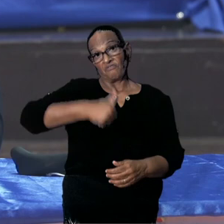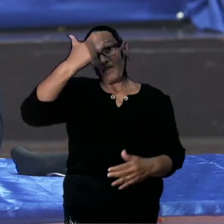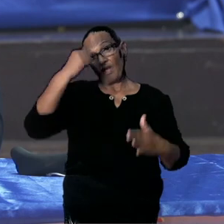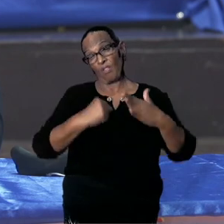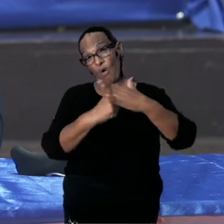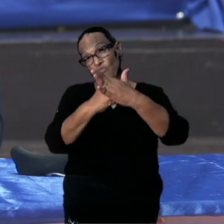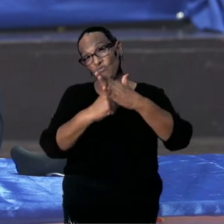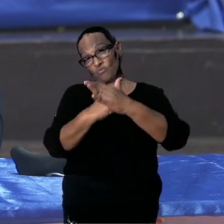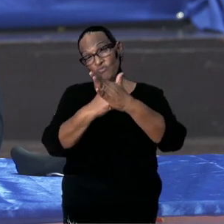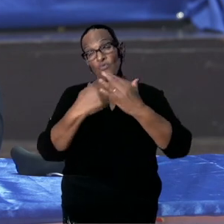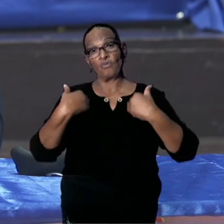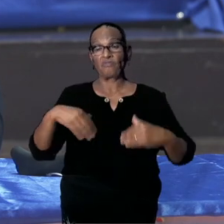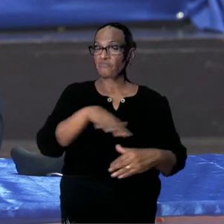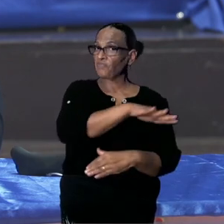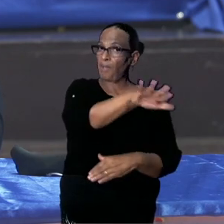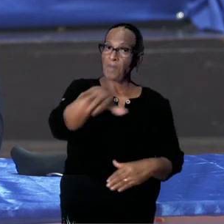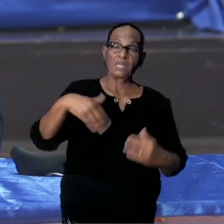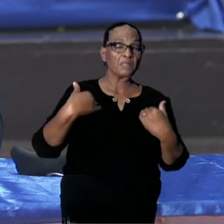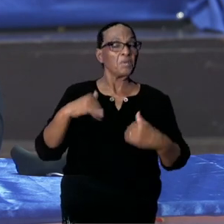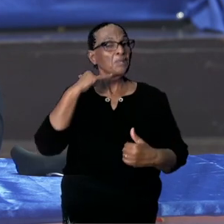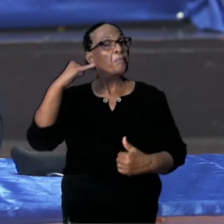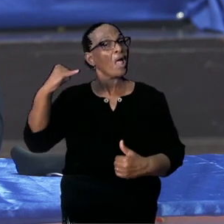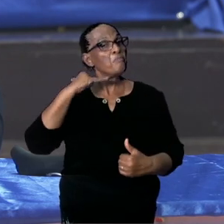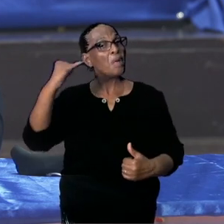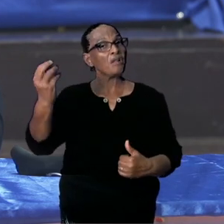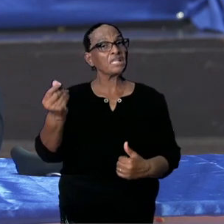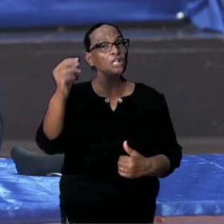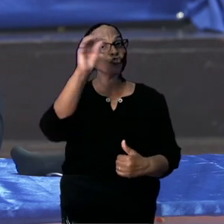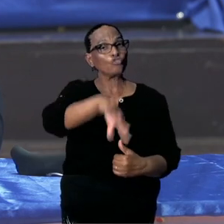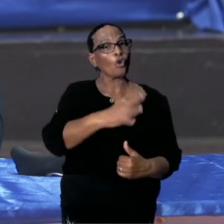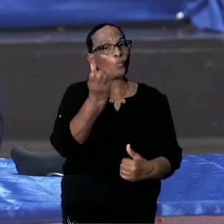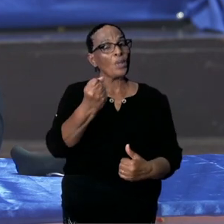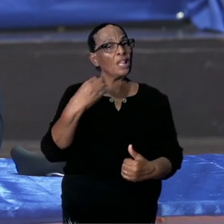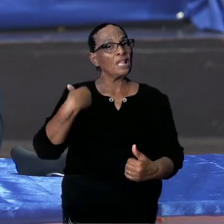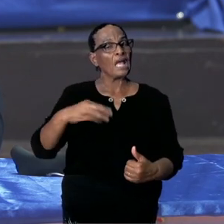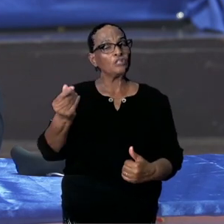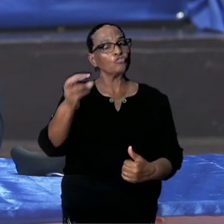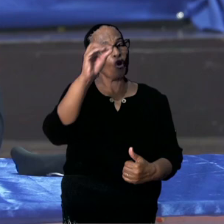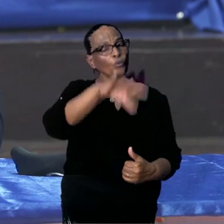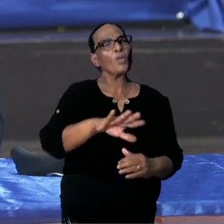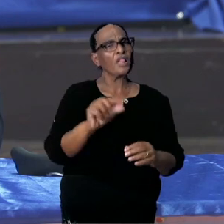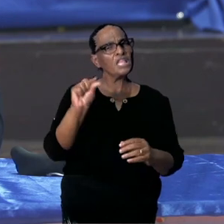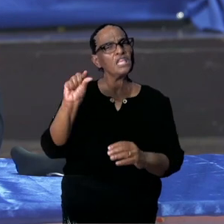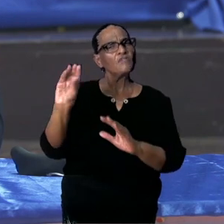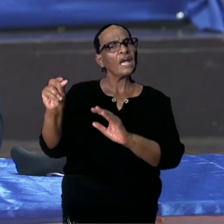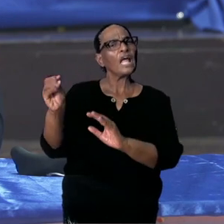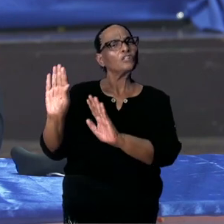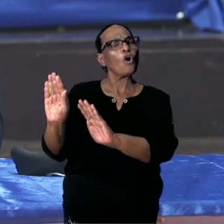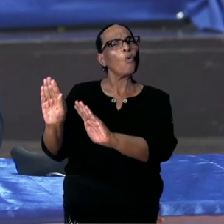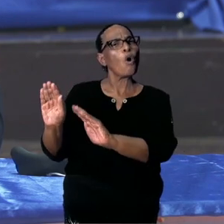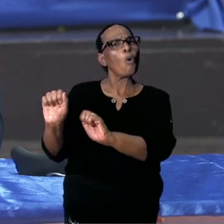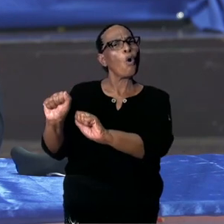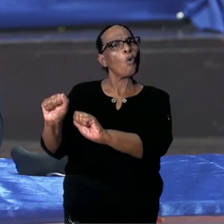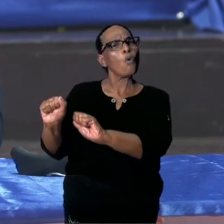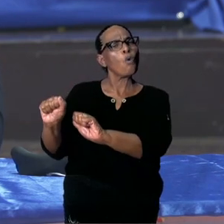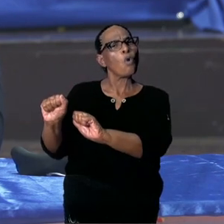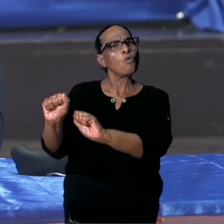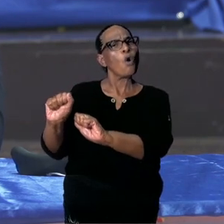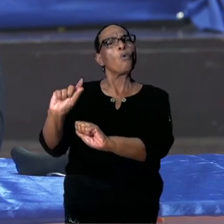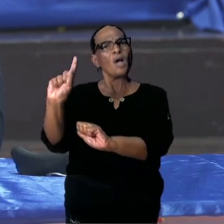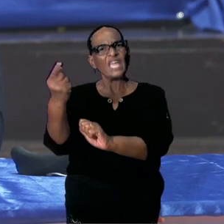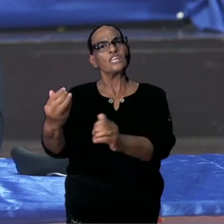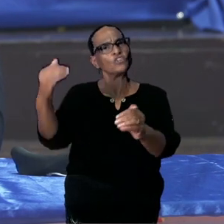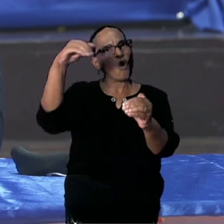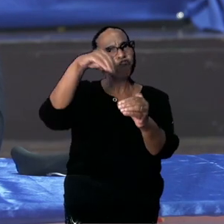vanuit de gemeenschap. Mensen bellen elke dag. We willen starten voor u. Waar kunnen we het starten? Ik zeg hou uw geld even. Laten we eerst het fonds